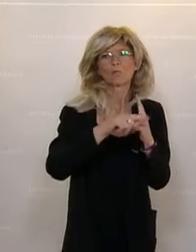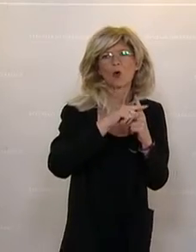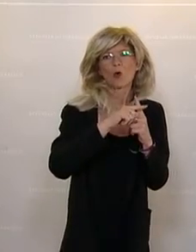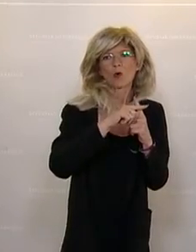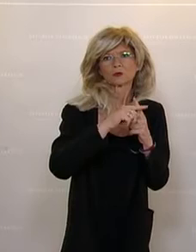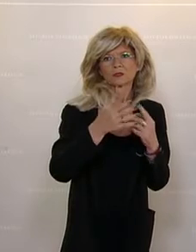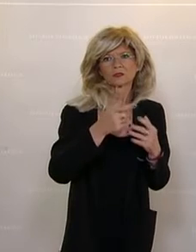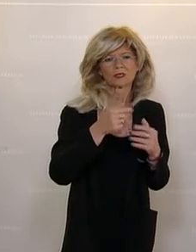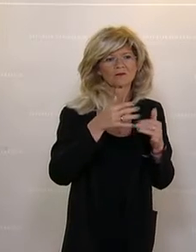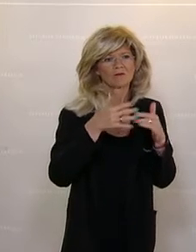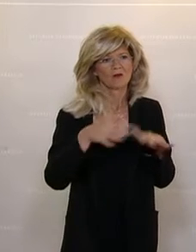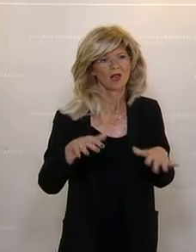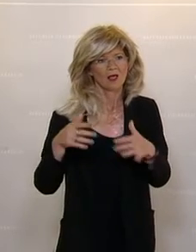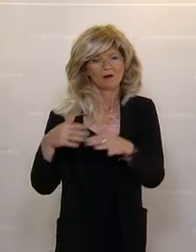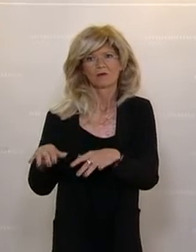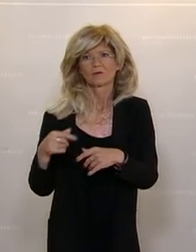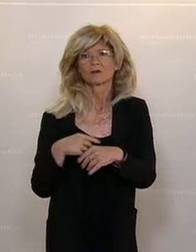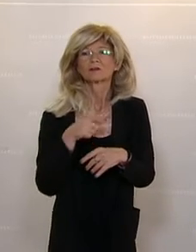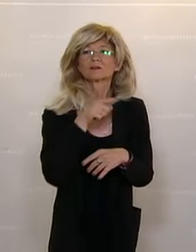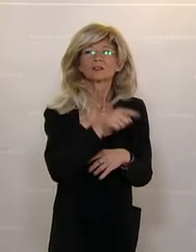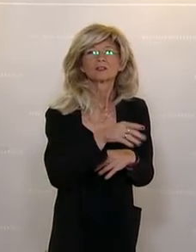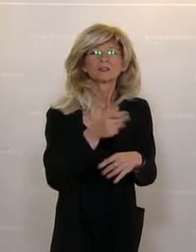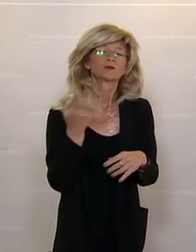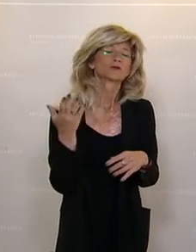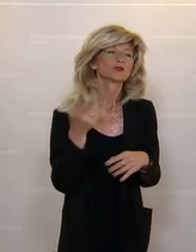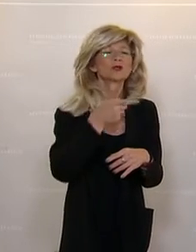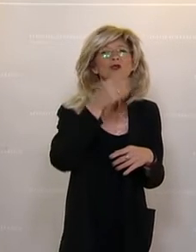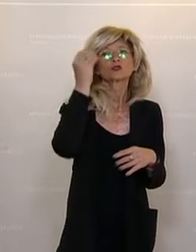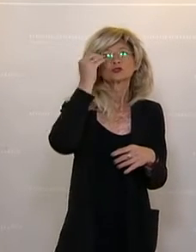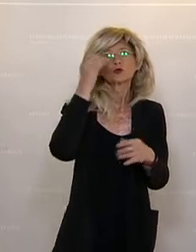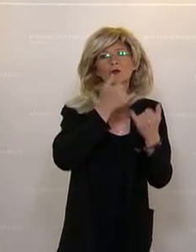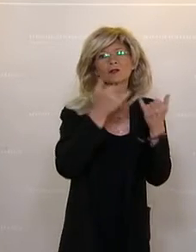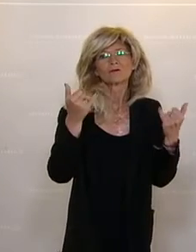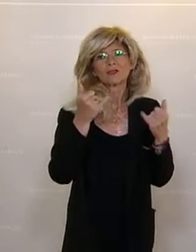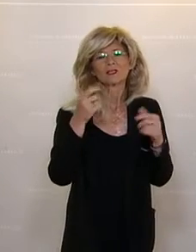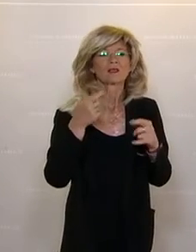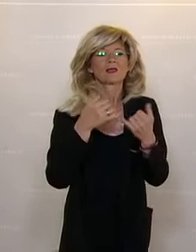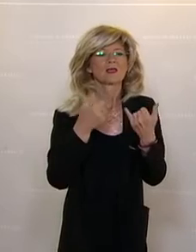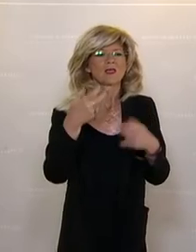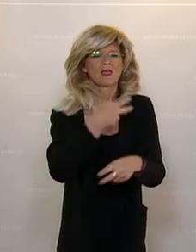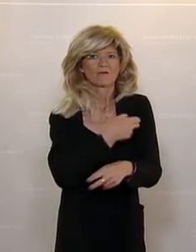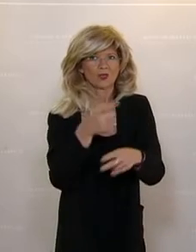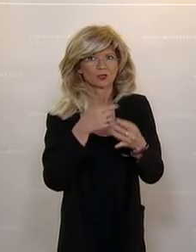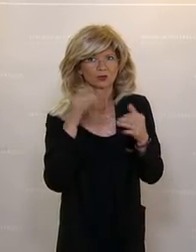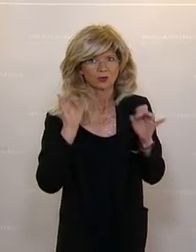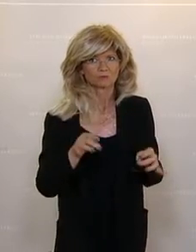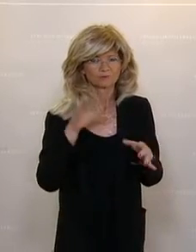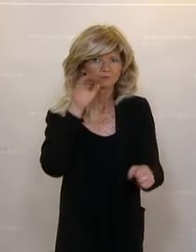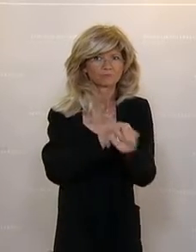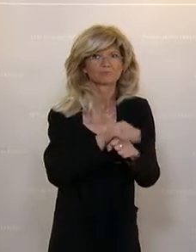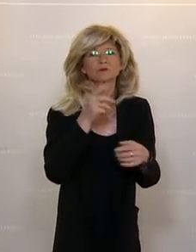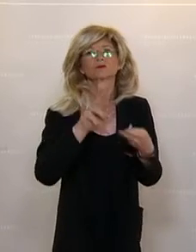Schulen hat sichergestellt, dass Infektionen erkannt worden sind, Infektionsketten unterbrochen werden konnten und dass die Öffnung